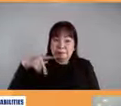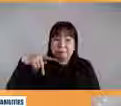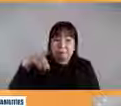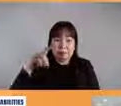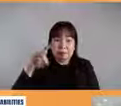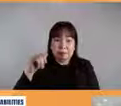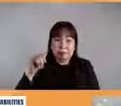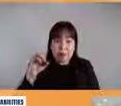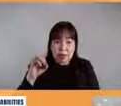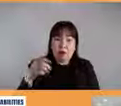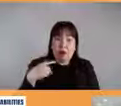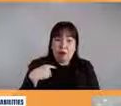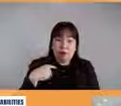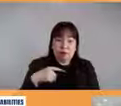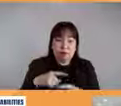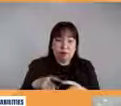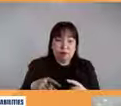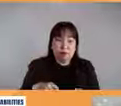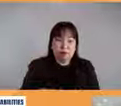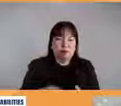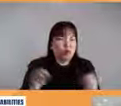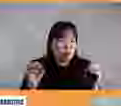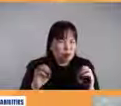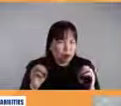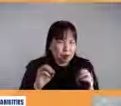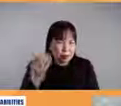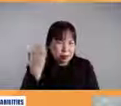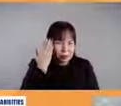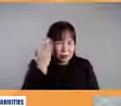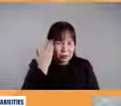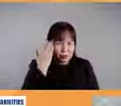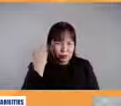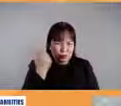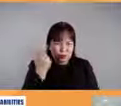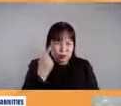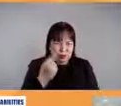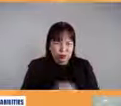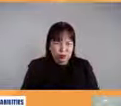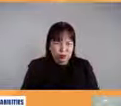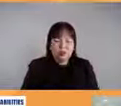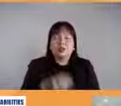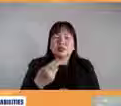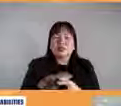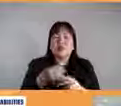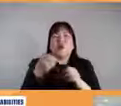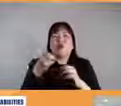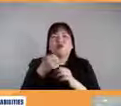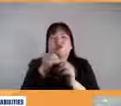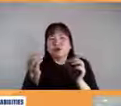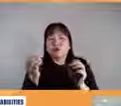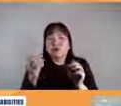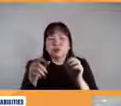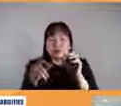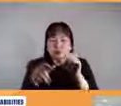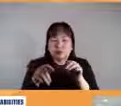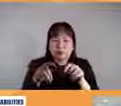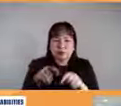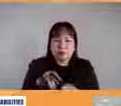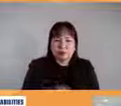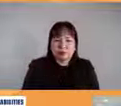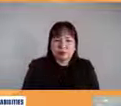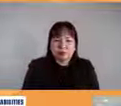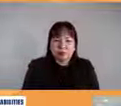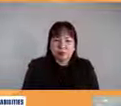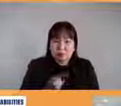pero igaw igawan nakalagay ng dyan pero halos